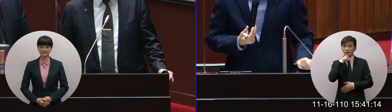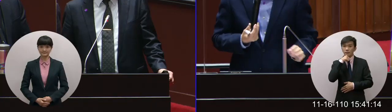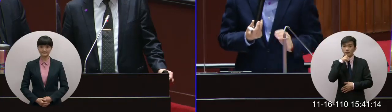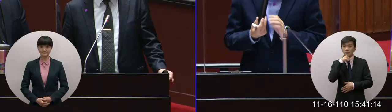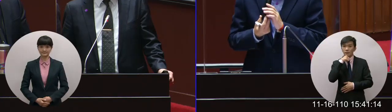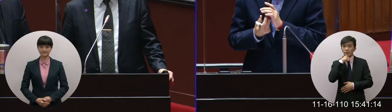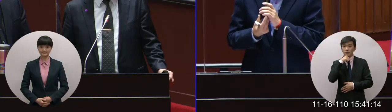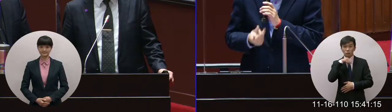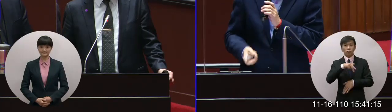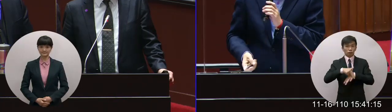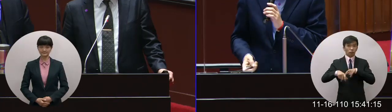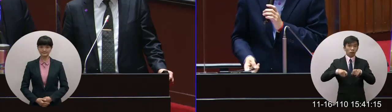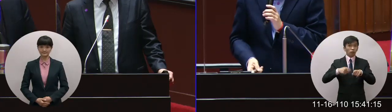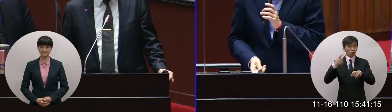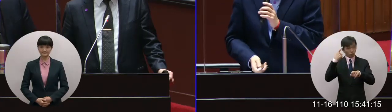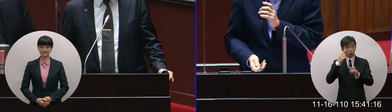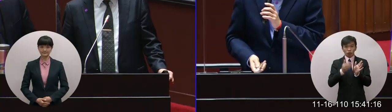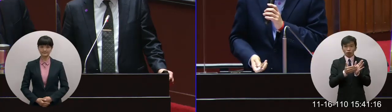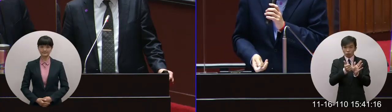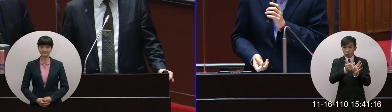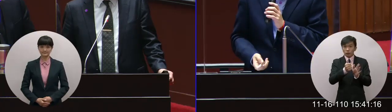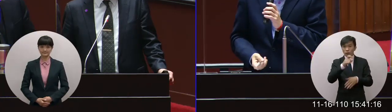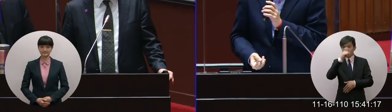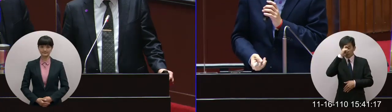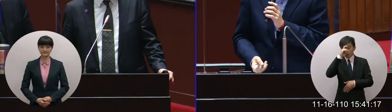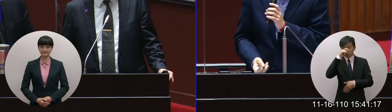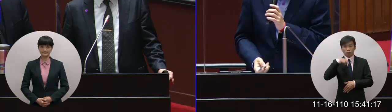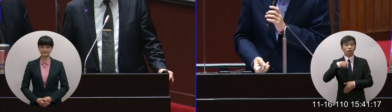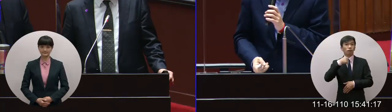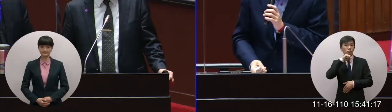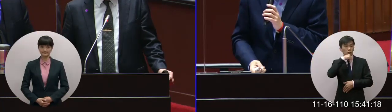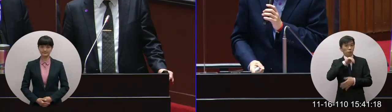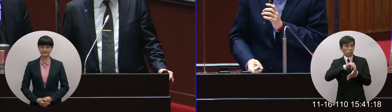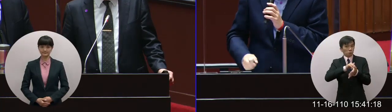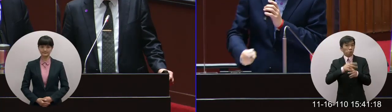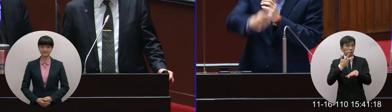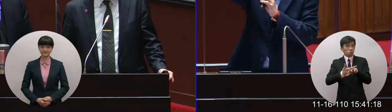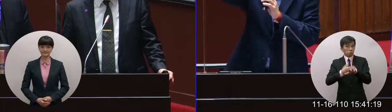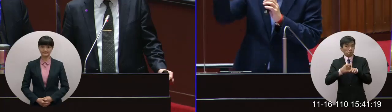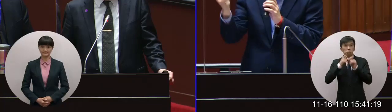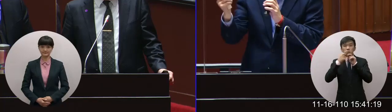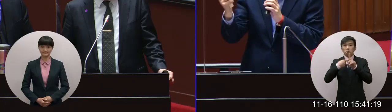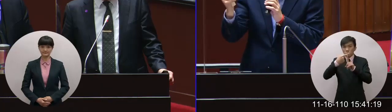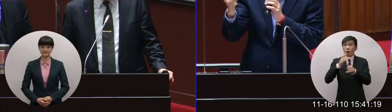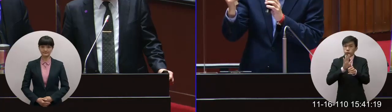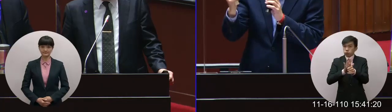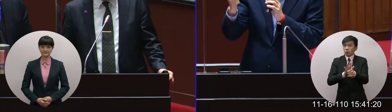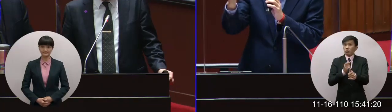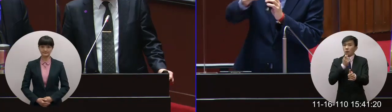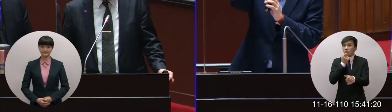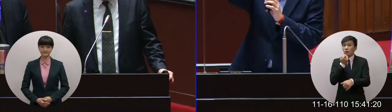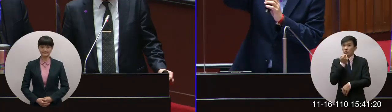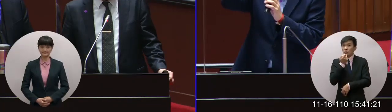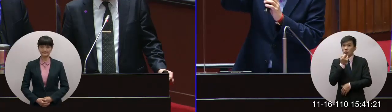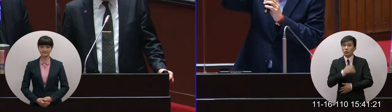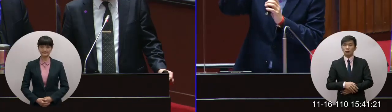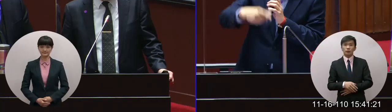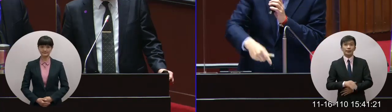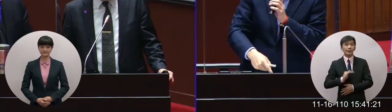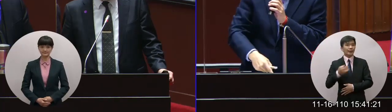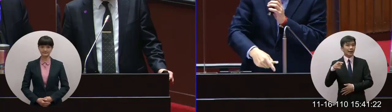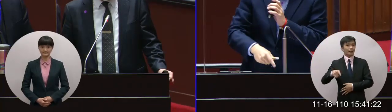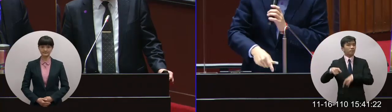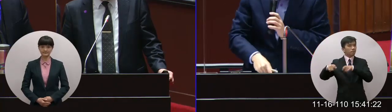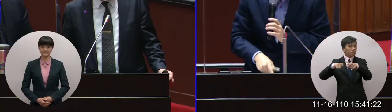我是認同未來在國際醫療我們有這樣的一個品質我們有這樣的科技我們願意多做一點但是在逐這個夢